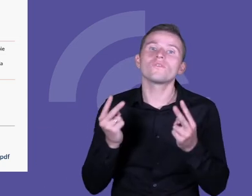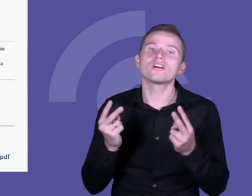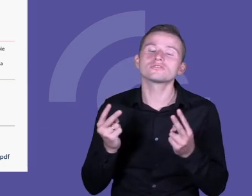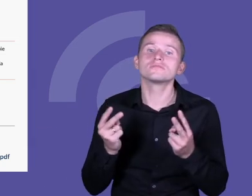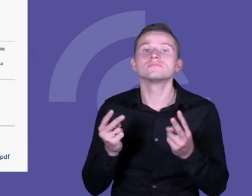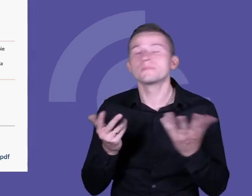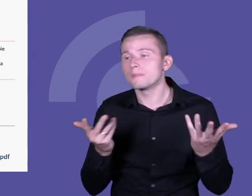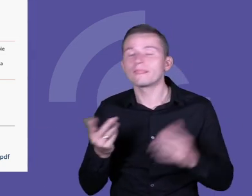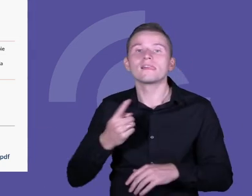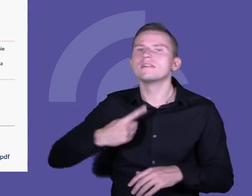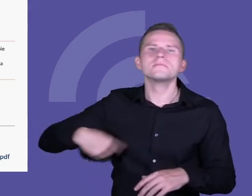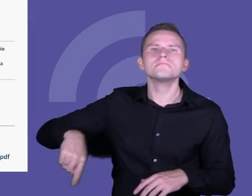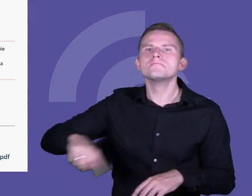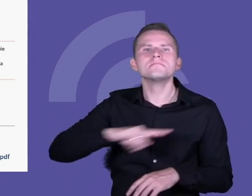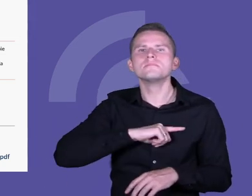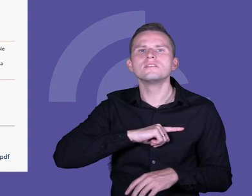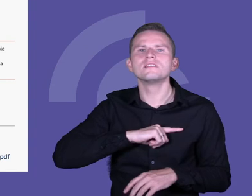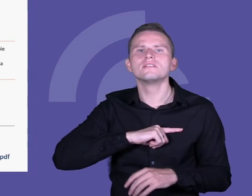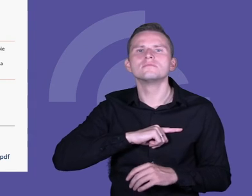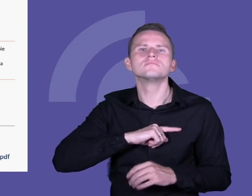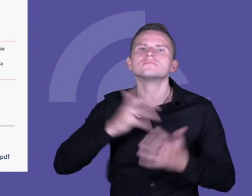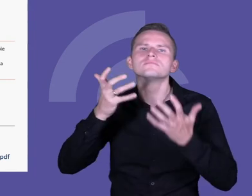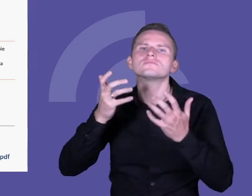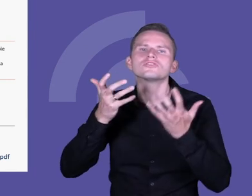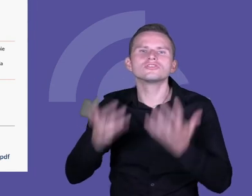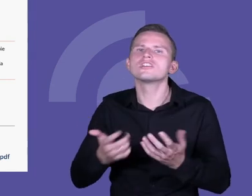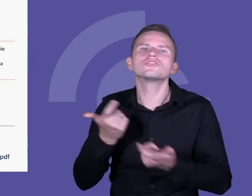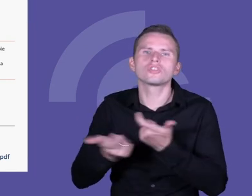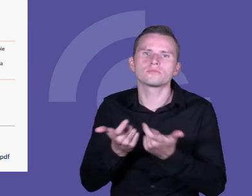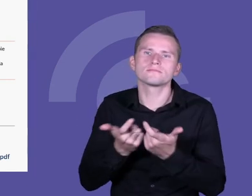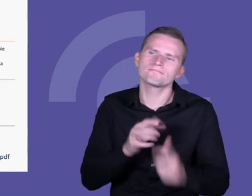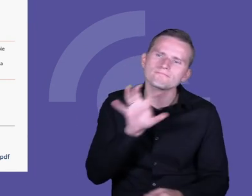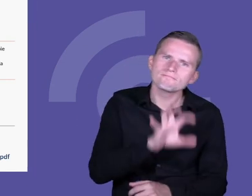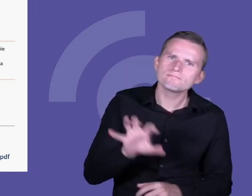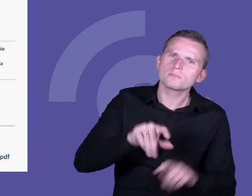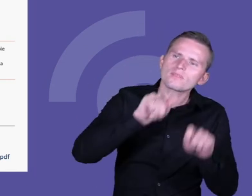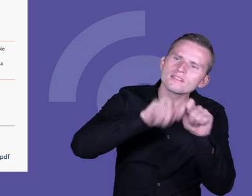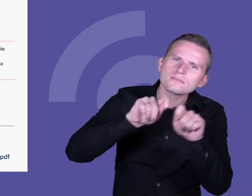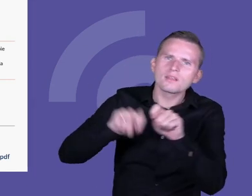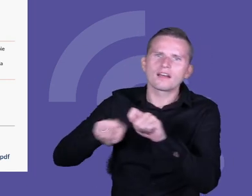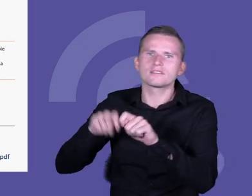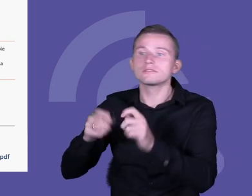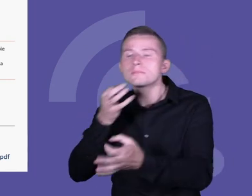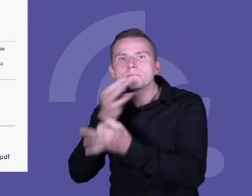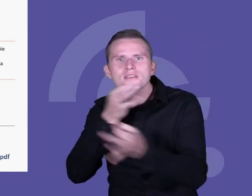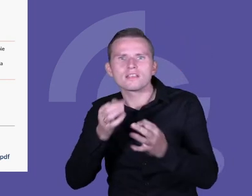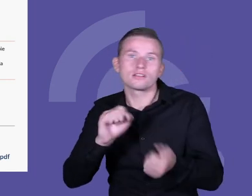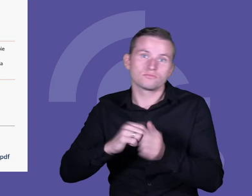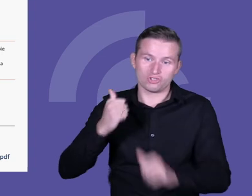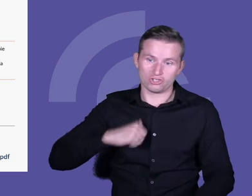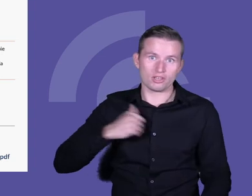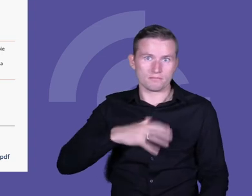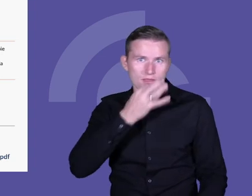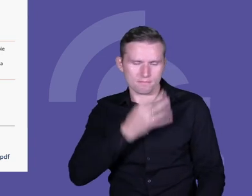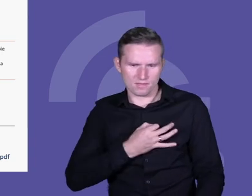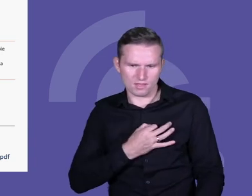naszym założeniem było właśnie to, by monitorować, czyli by sprawdzać, by pytać samych siebie, czy